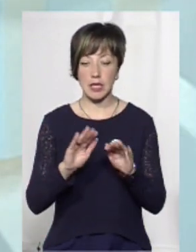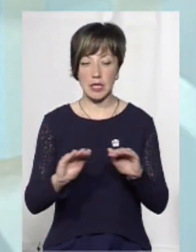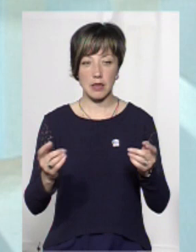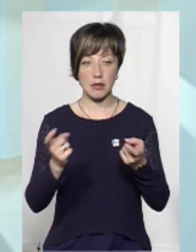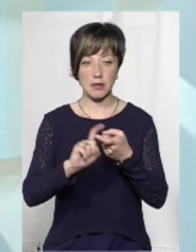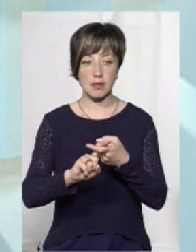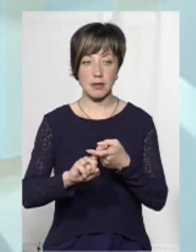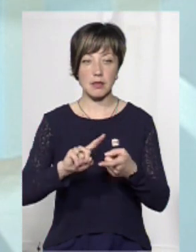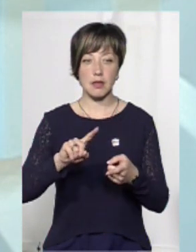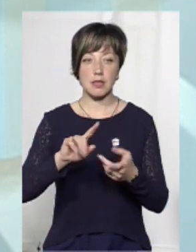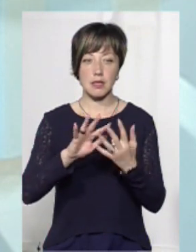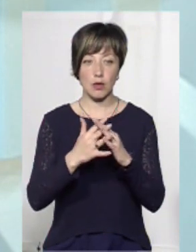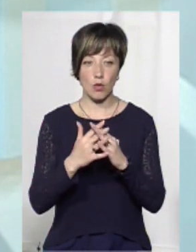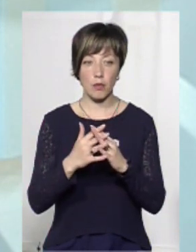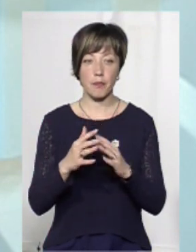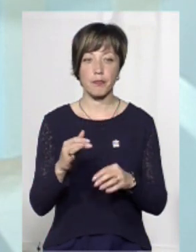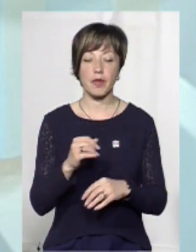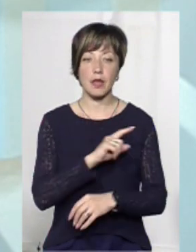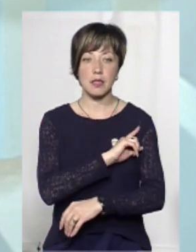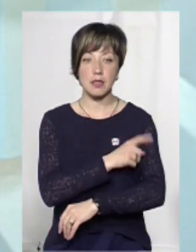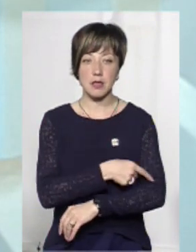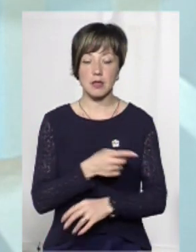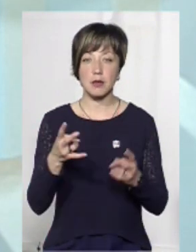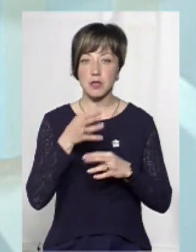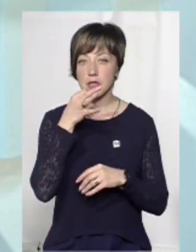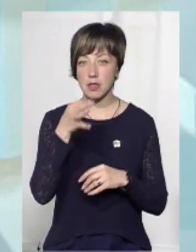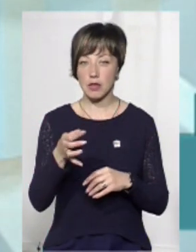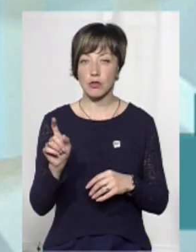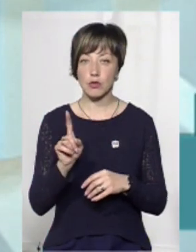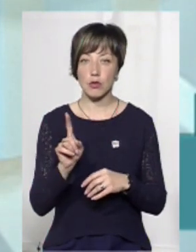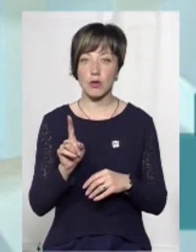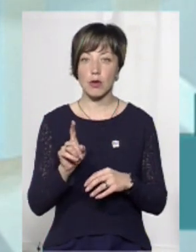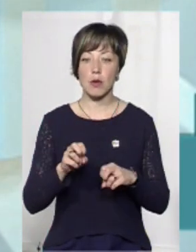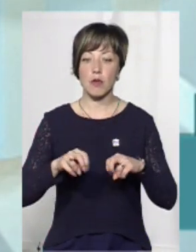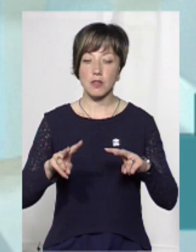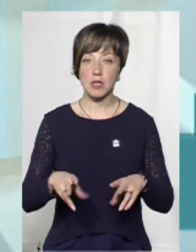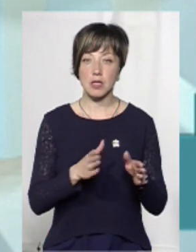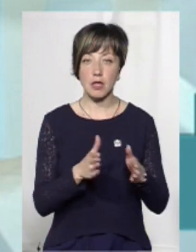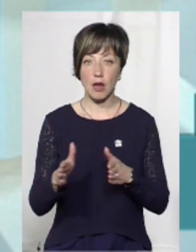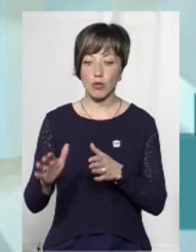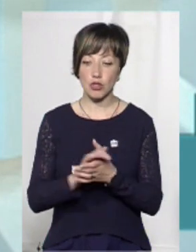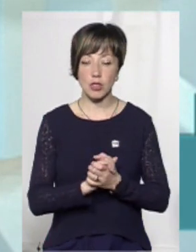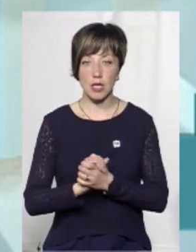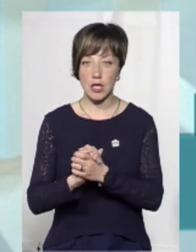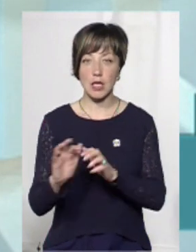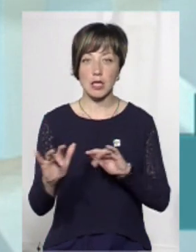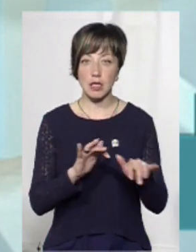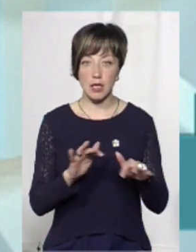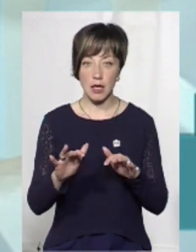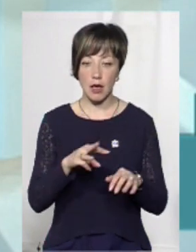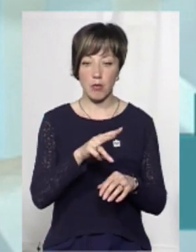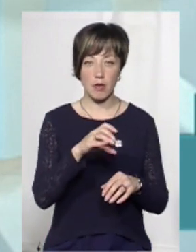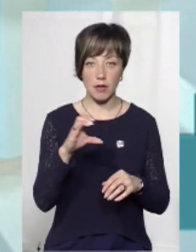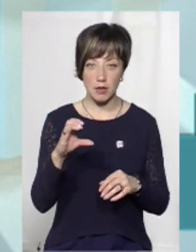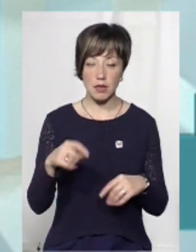з населеним пунктом. З силами слід зазначити також і професійні, і злаожні дій, як професійних